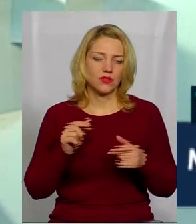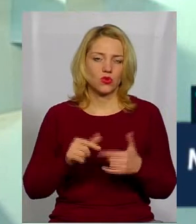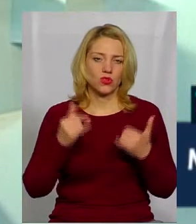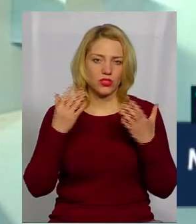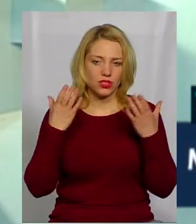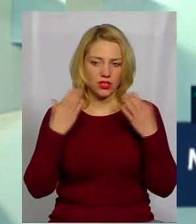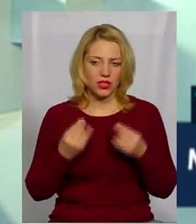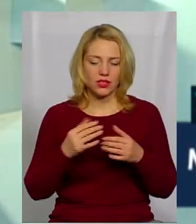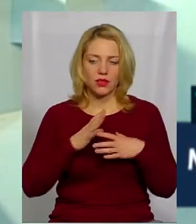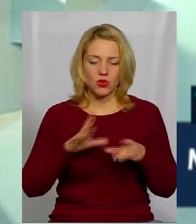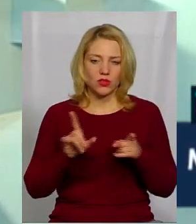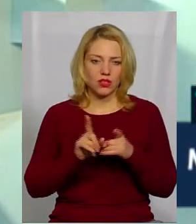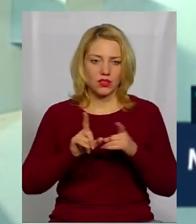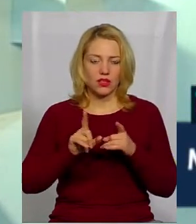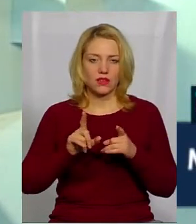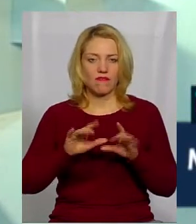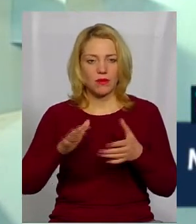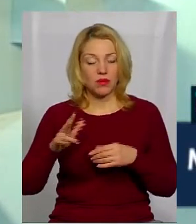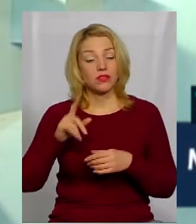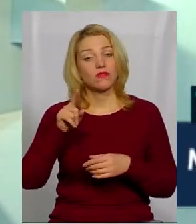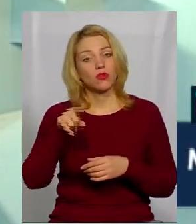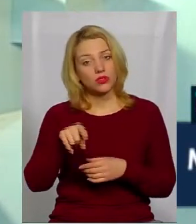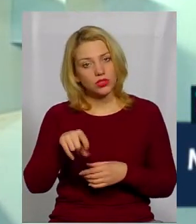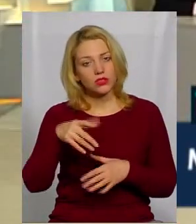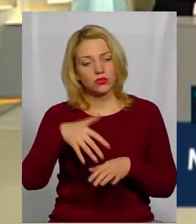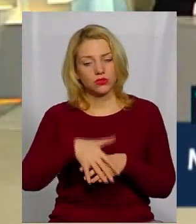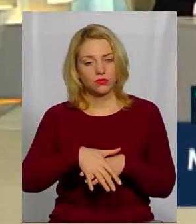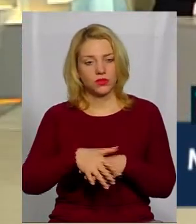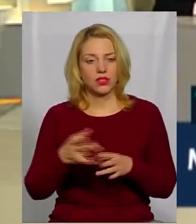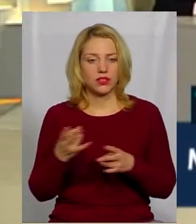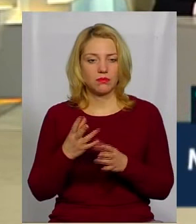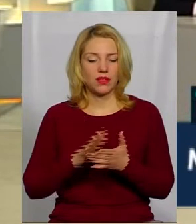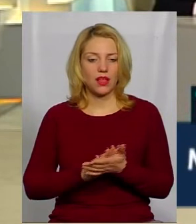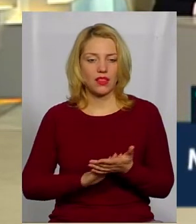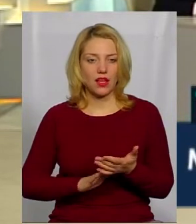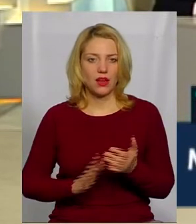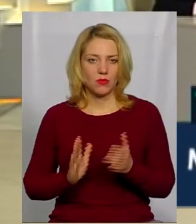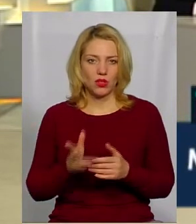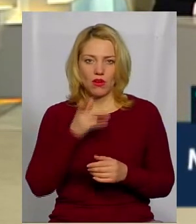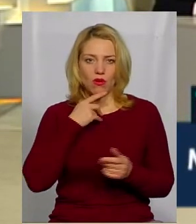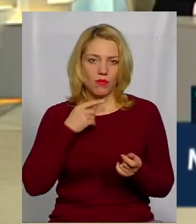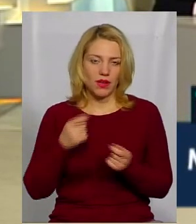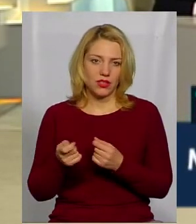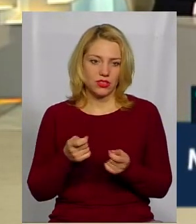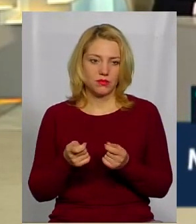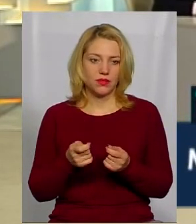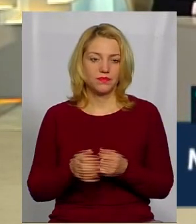у нас не було таких випадків. Хоча, зрозуміло, потрібно і надалі бути дуже обережними.